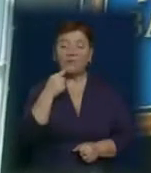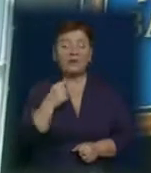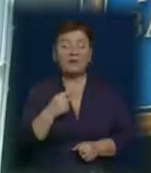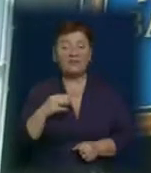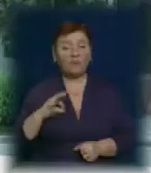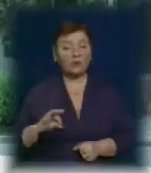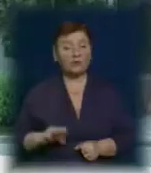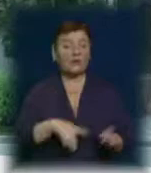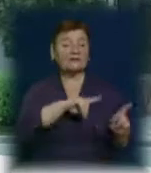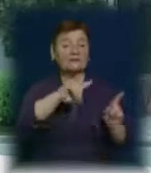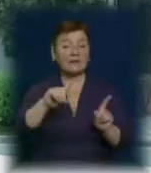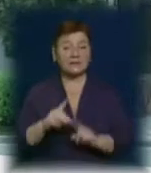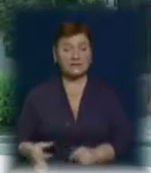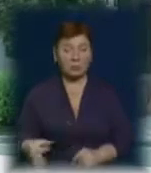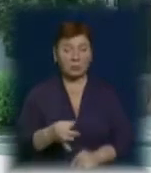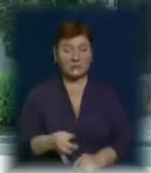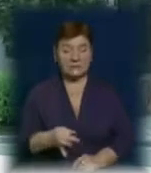прокуратури Закарпатської області.